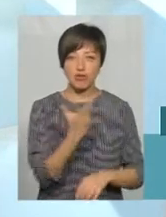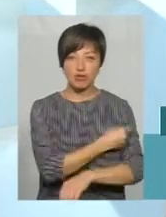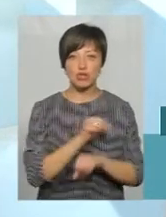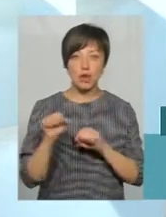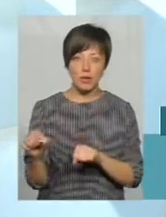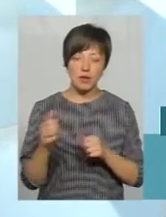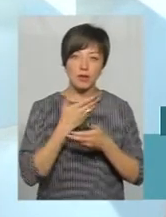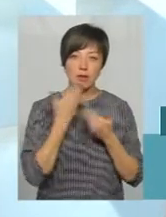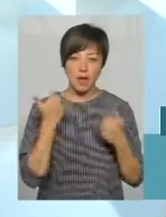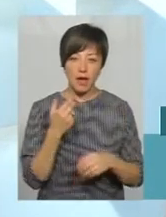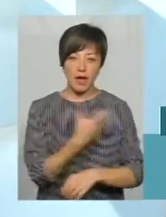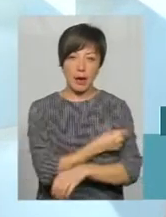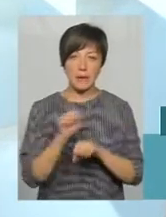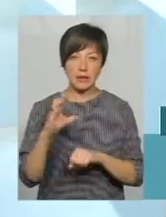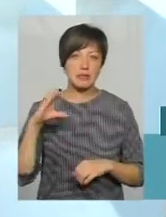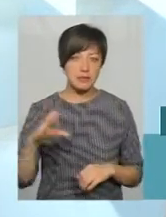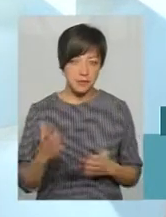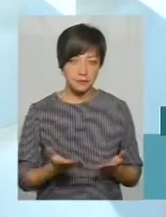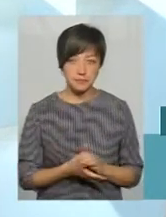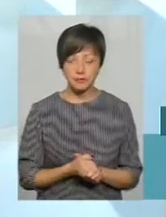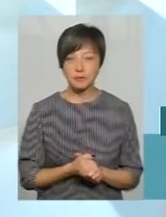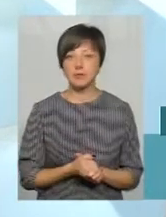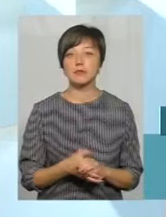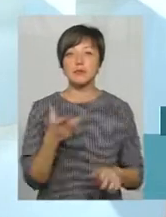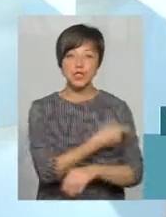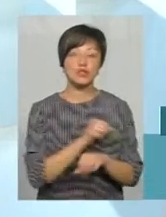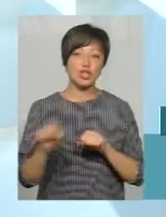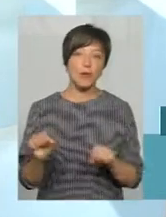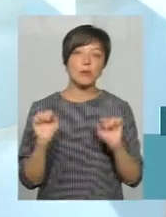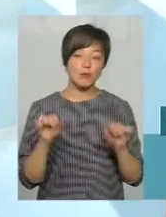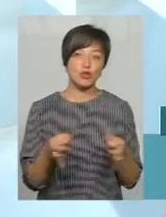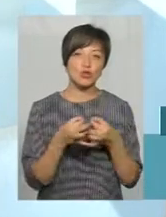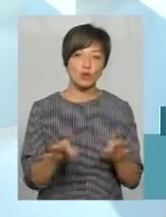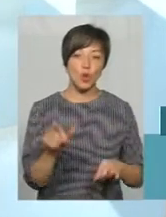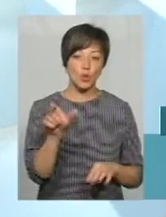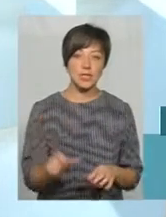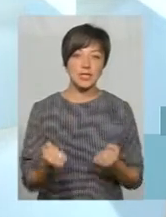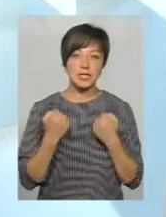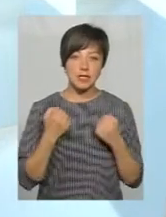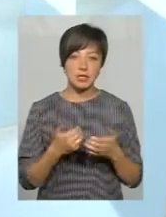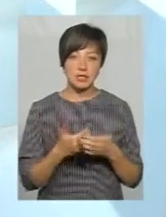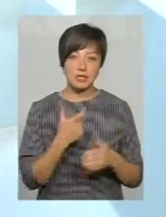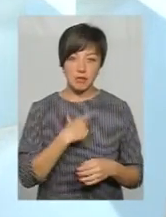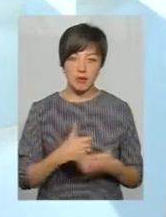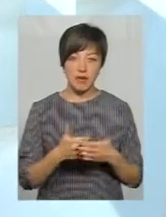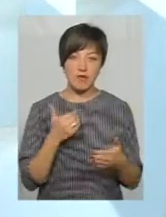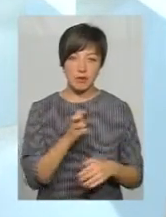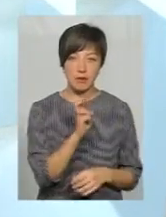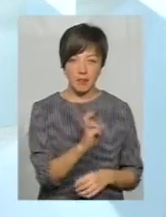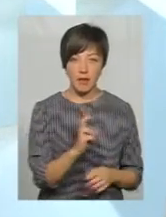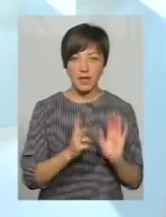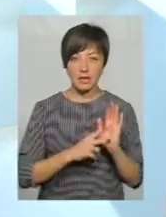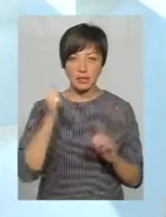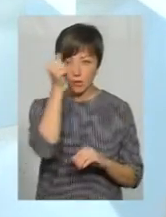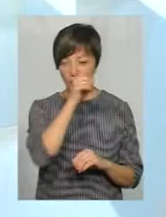якого немає у гепатиті С. То все ж таки щеплення може дозволити людині захиститися від гепатиту Б на 7